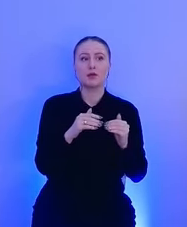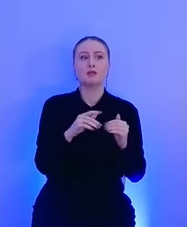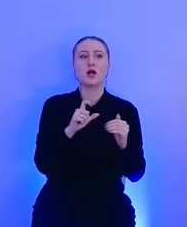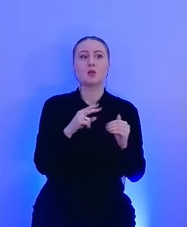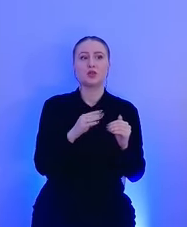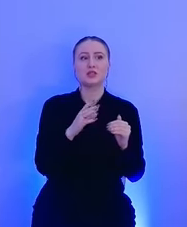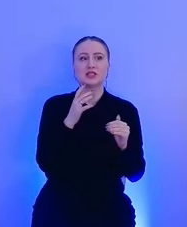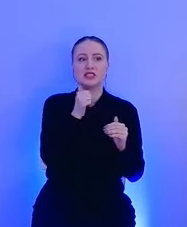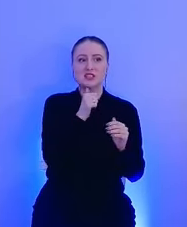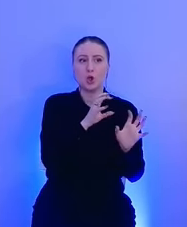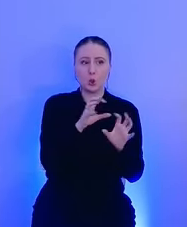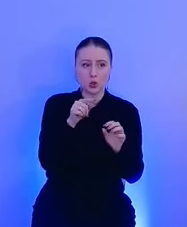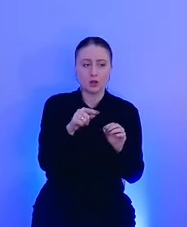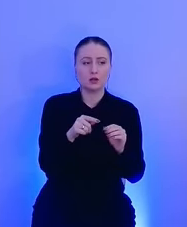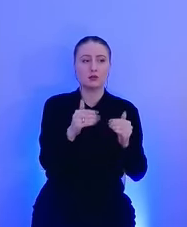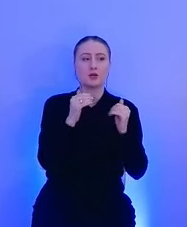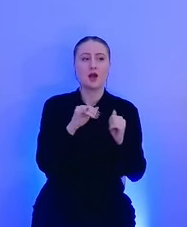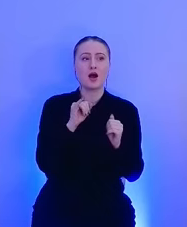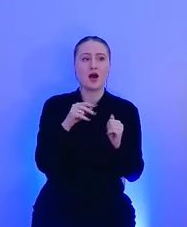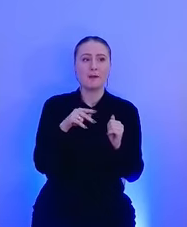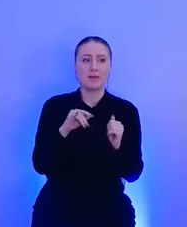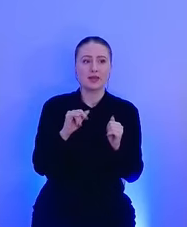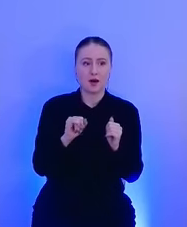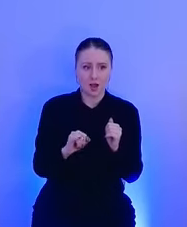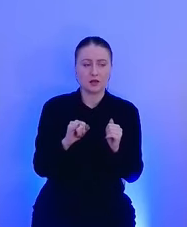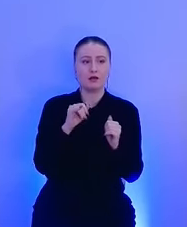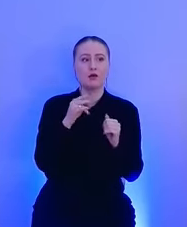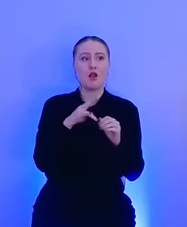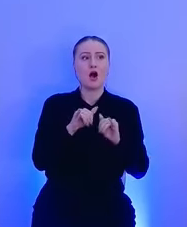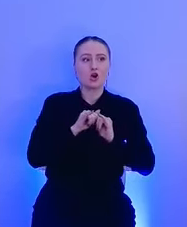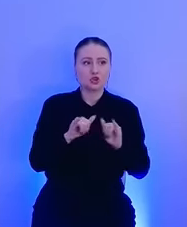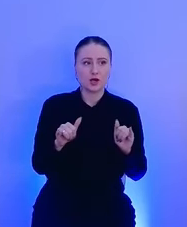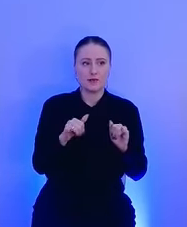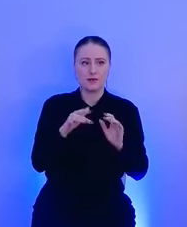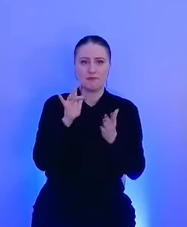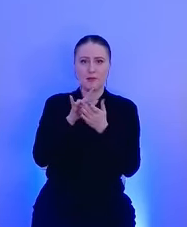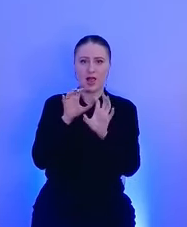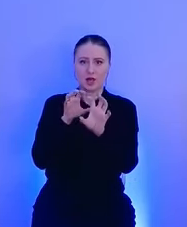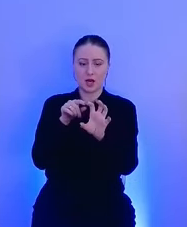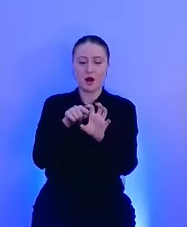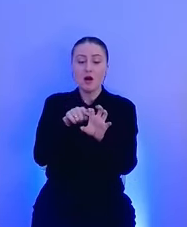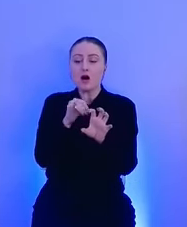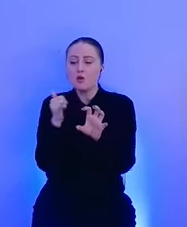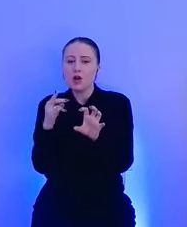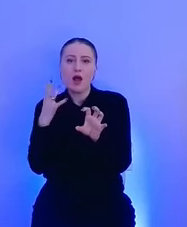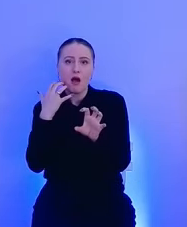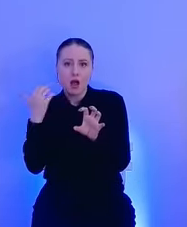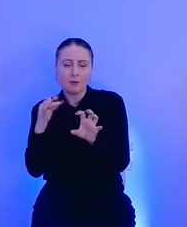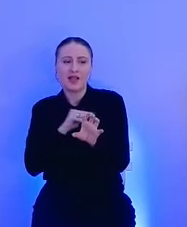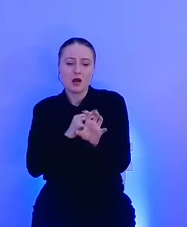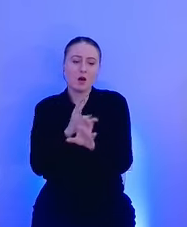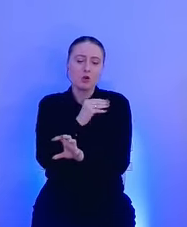ESF API к проприетарному расширению ядра, которое было написано Apple и работает в kernel space.